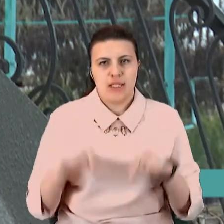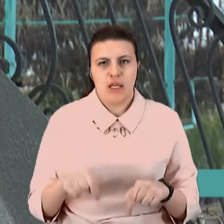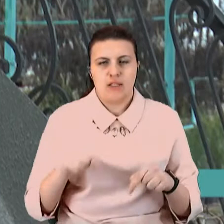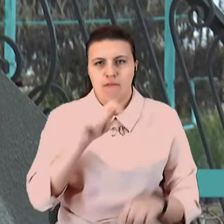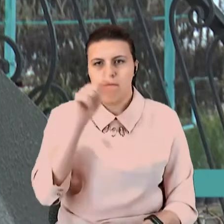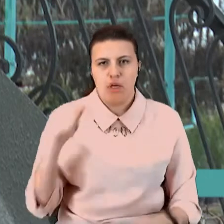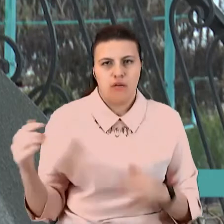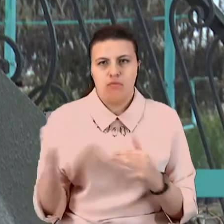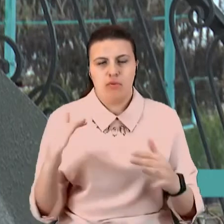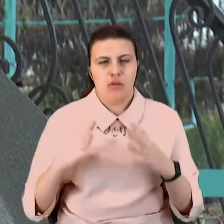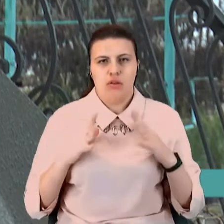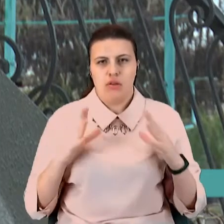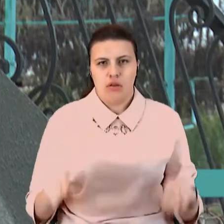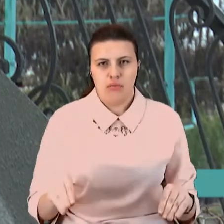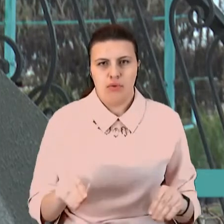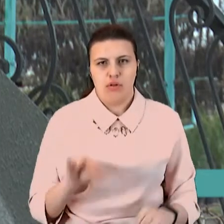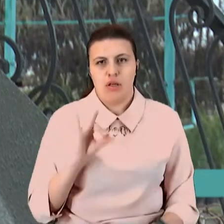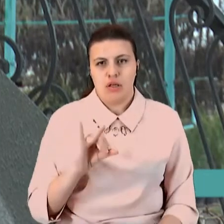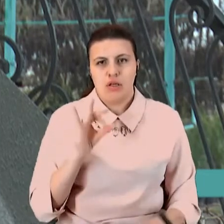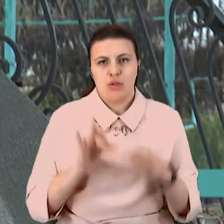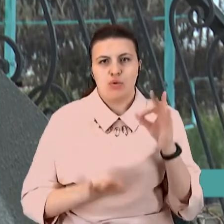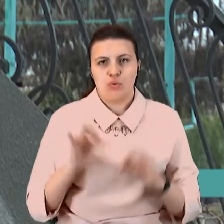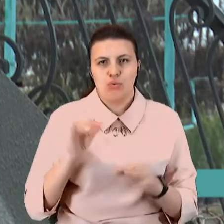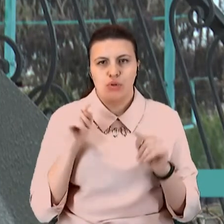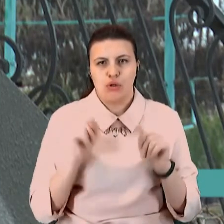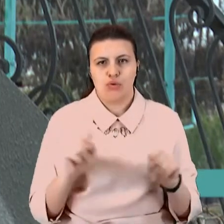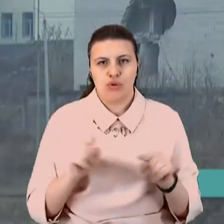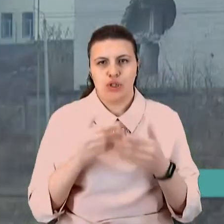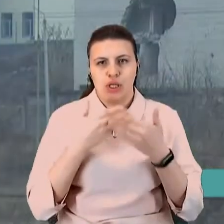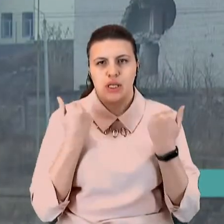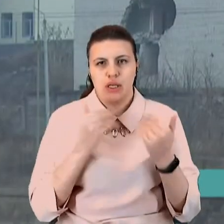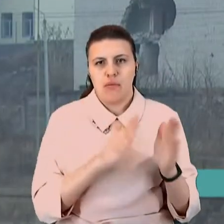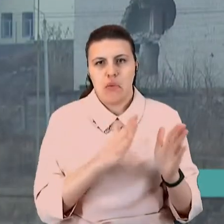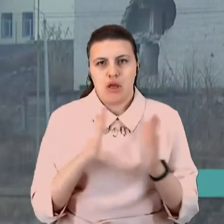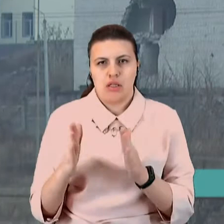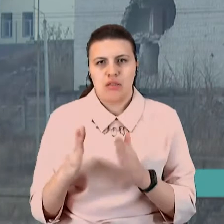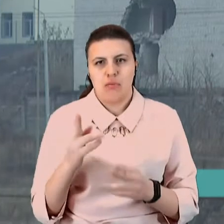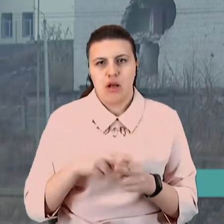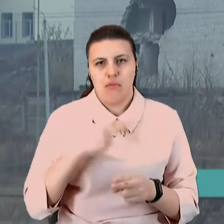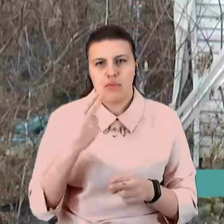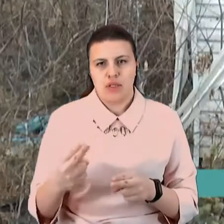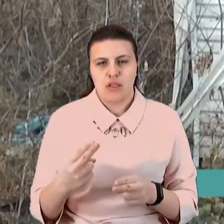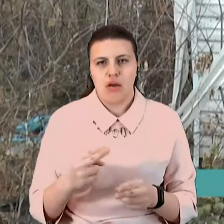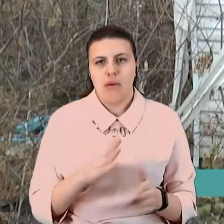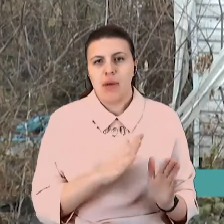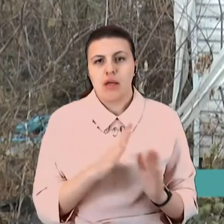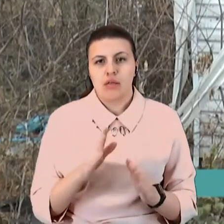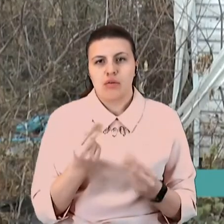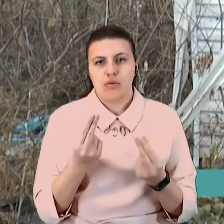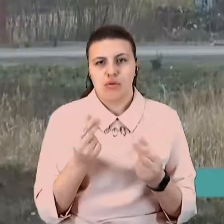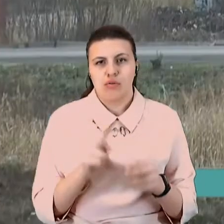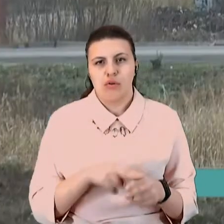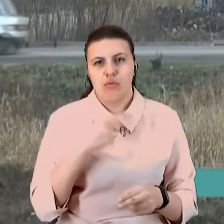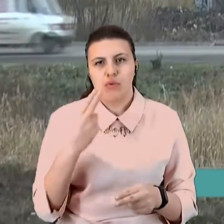А, во-вторых, суд на те, що немає механізму компенсації. Механізм грошової компенсації за зруйновані обстрілами